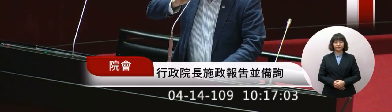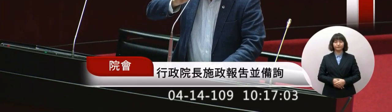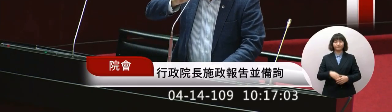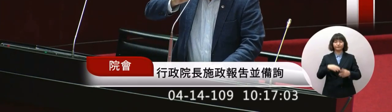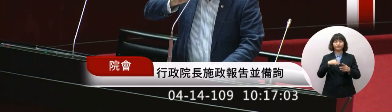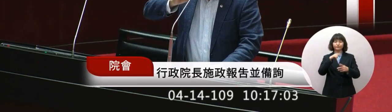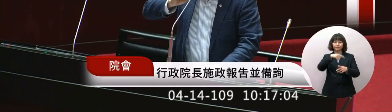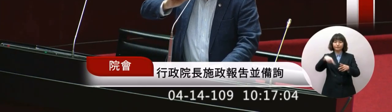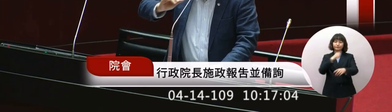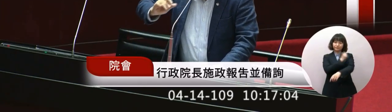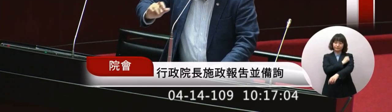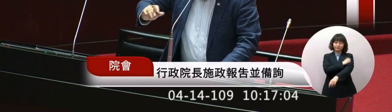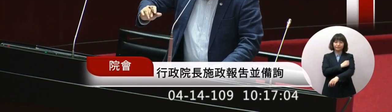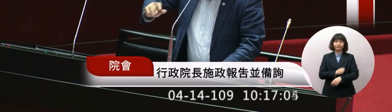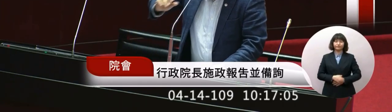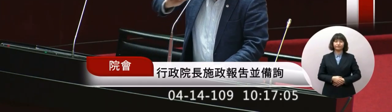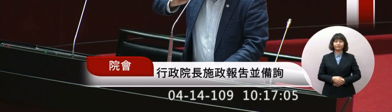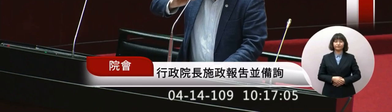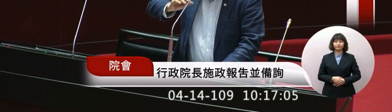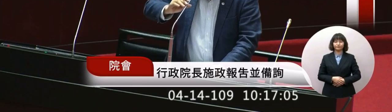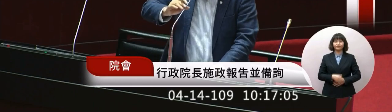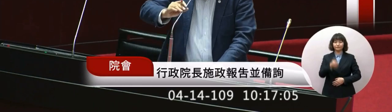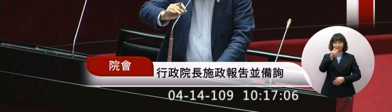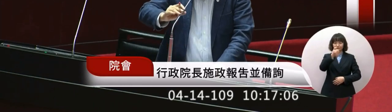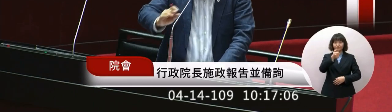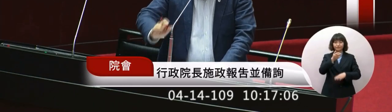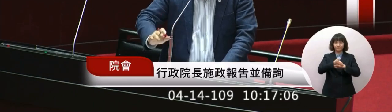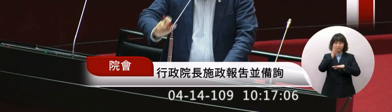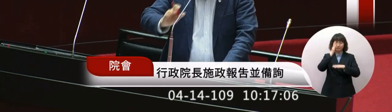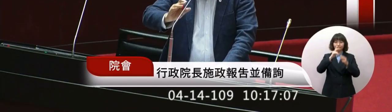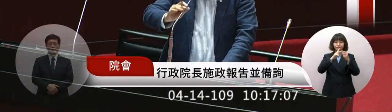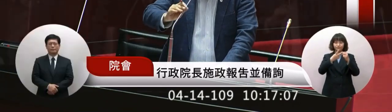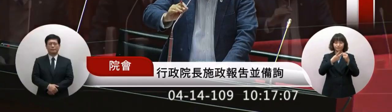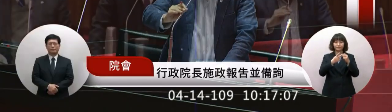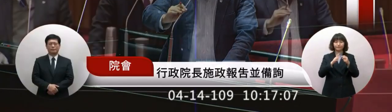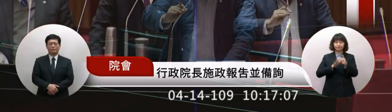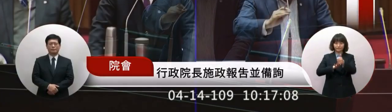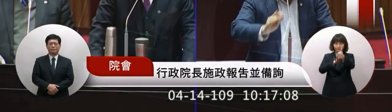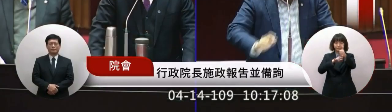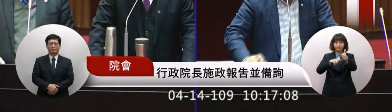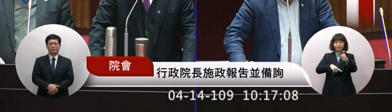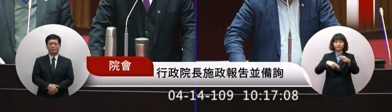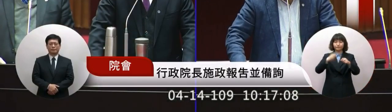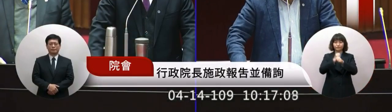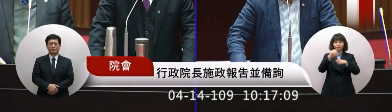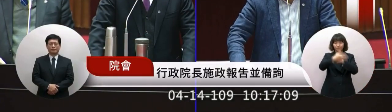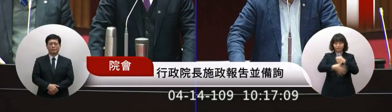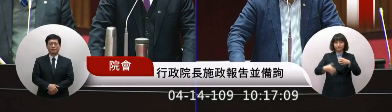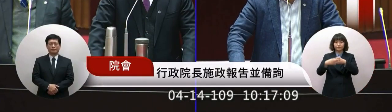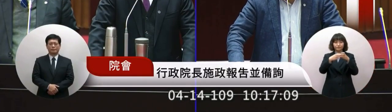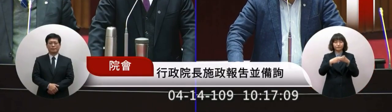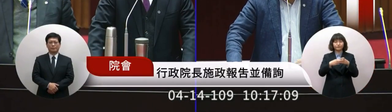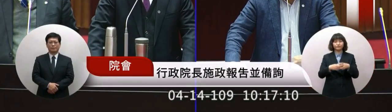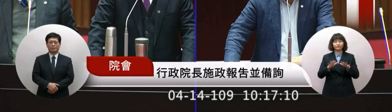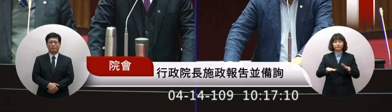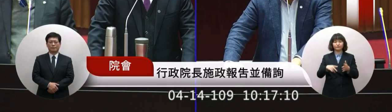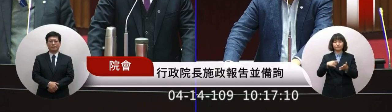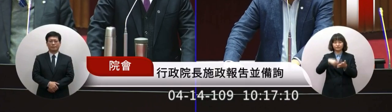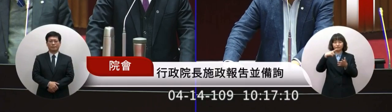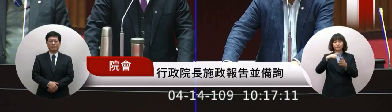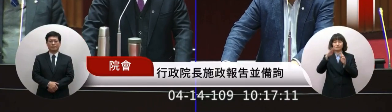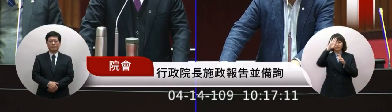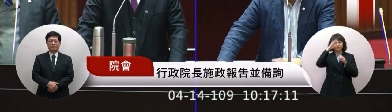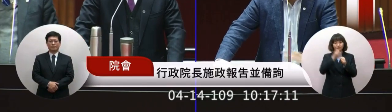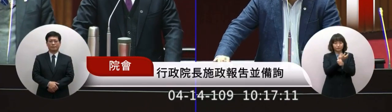議長 辛苦為何你好感謝議長還有帶領我們整個執政團隊這次的